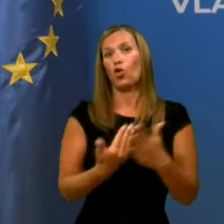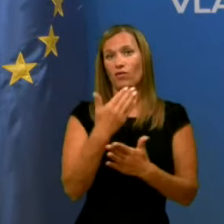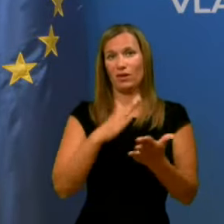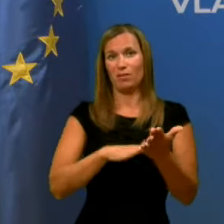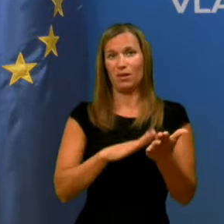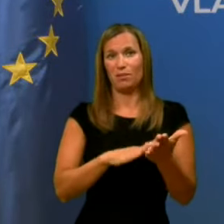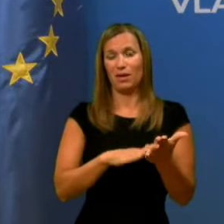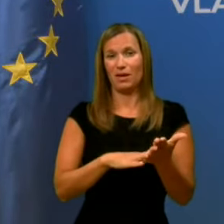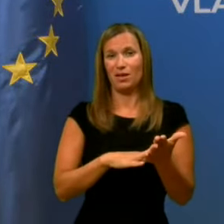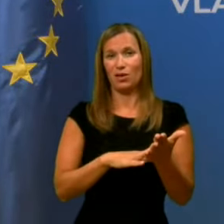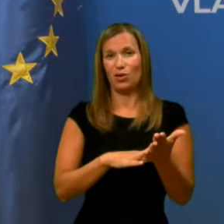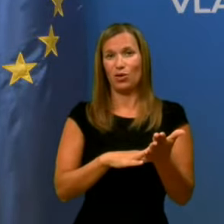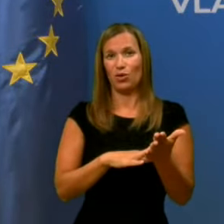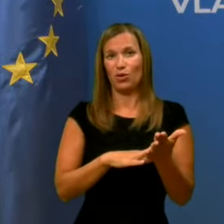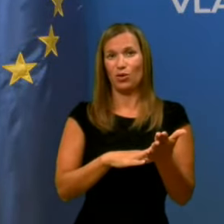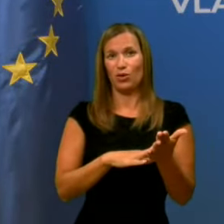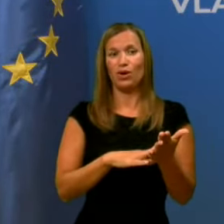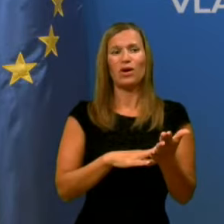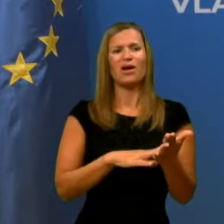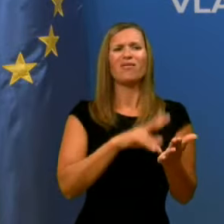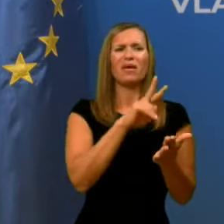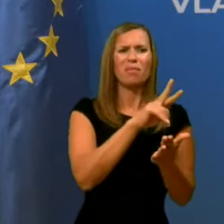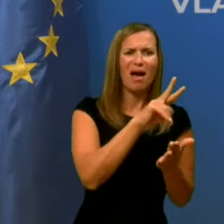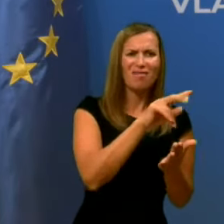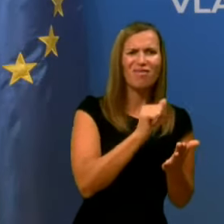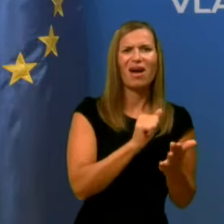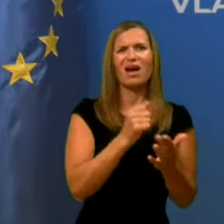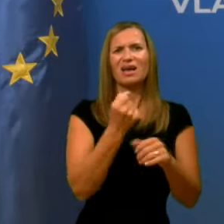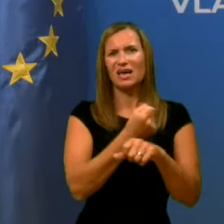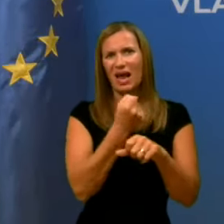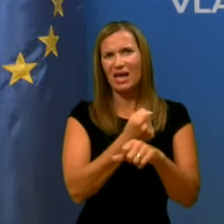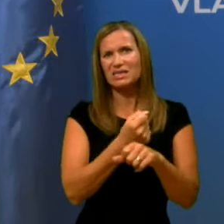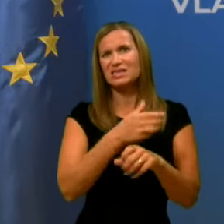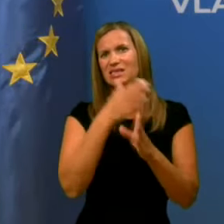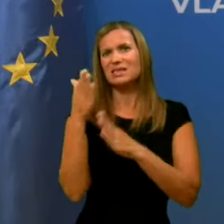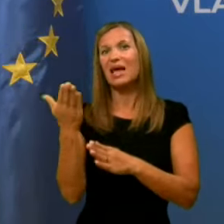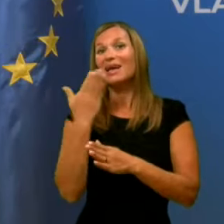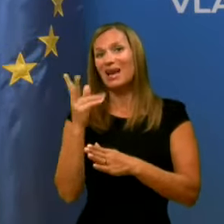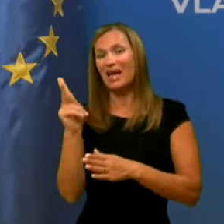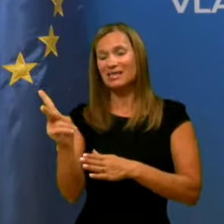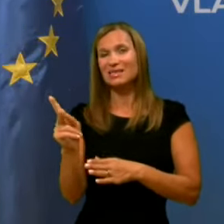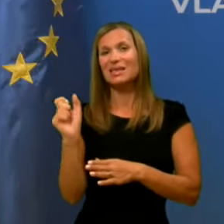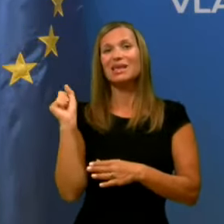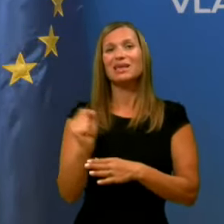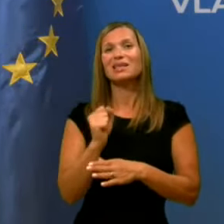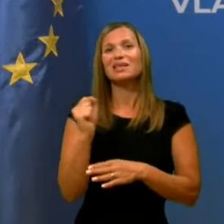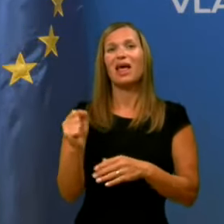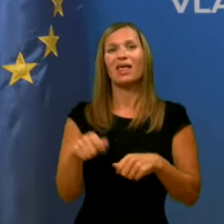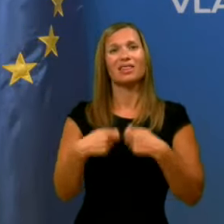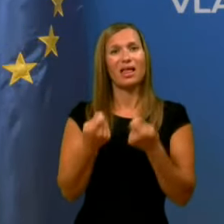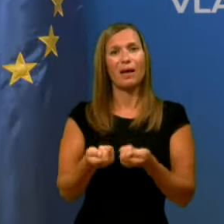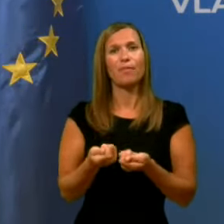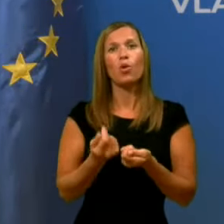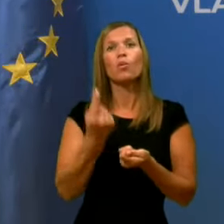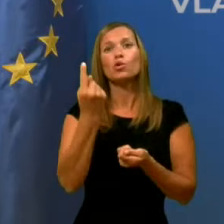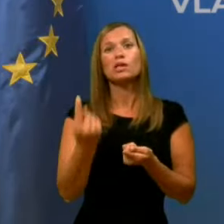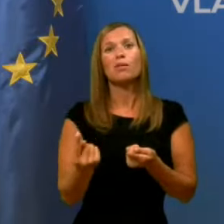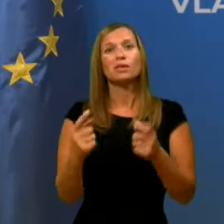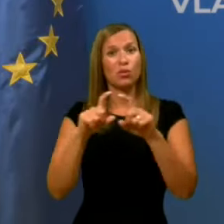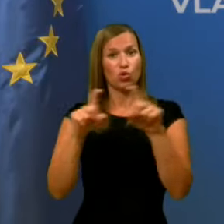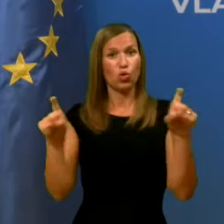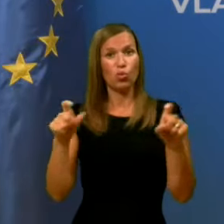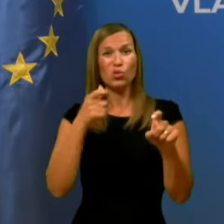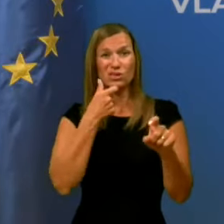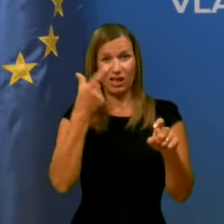torej, da se obipava, dom na krasu, sedaj v hrastniku, da se da po sameznemu domov starostnikov